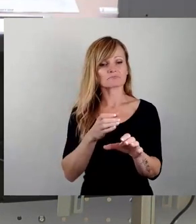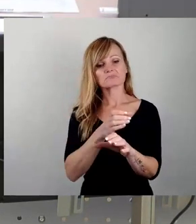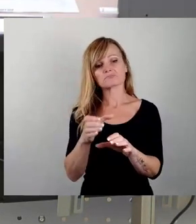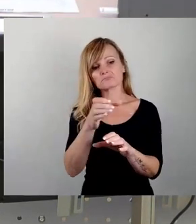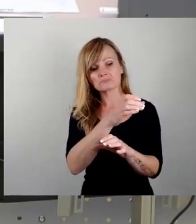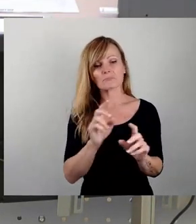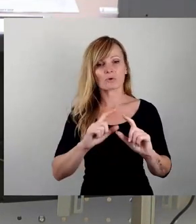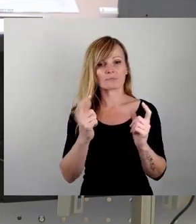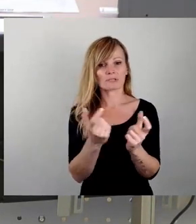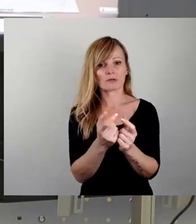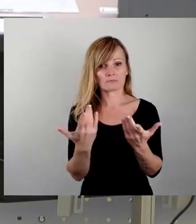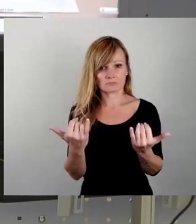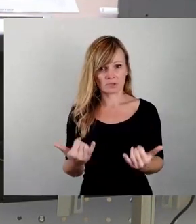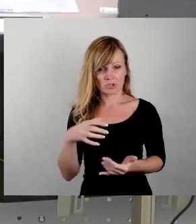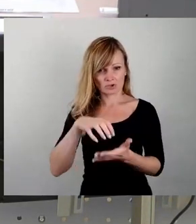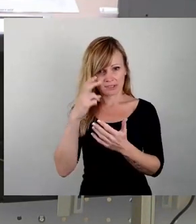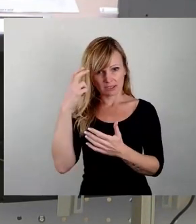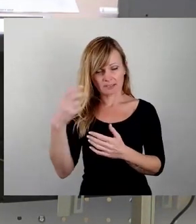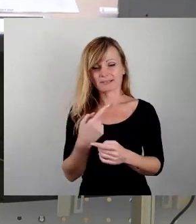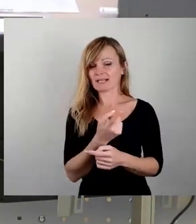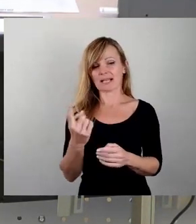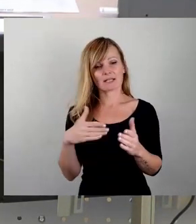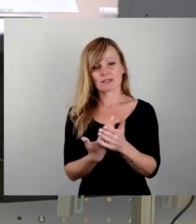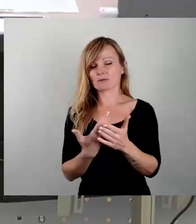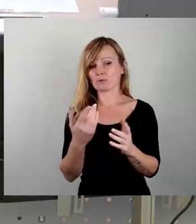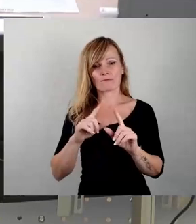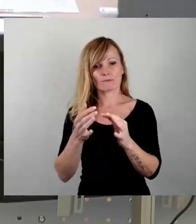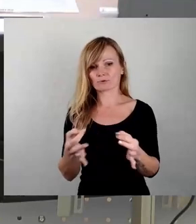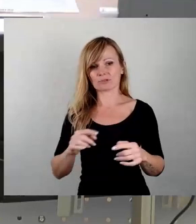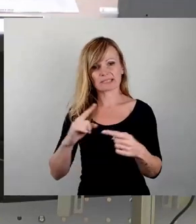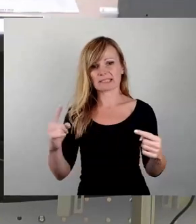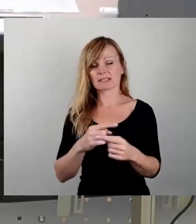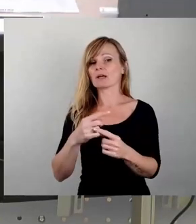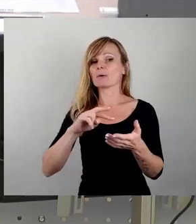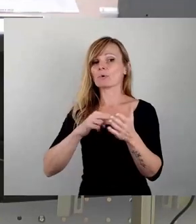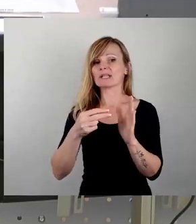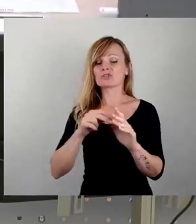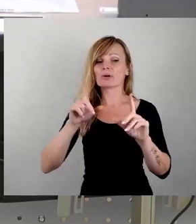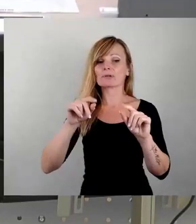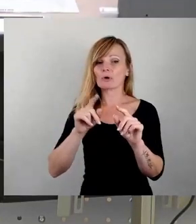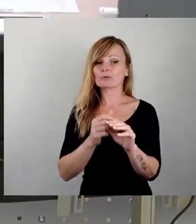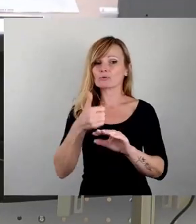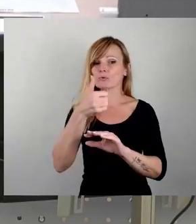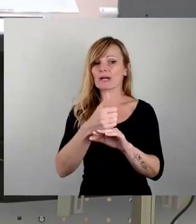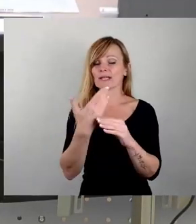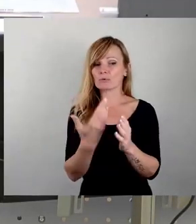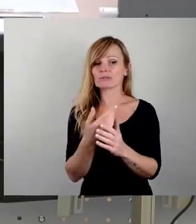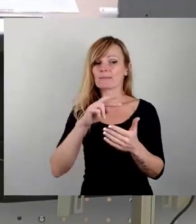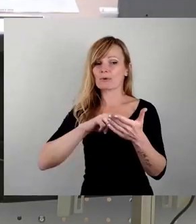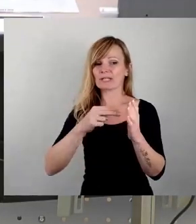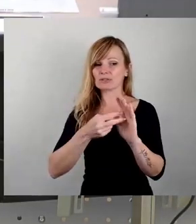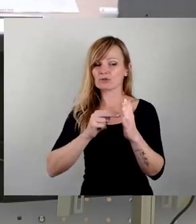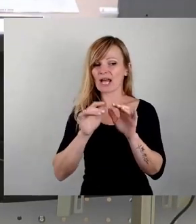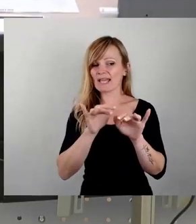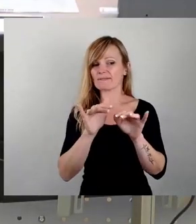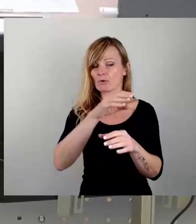Stadtrat. Das alles wird so nicht funktionieren, denn die politische Deutungshoheit und damit der politischen Instrumentalisierung wird